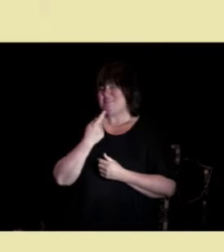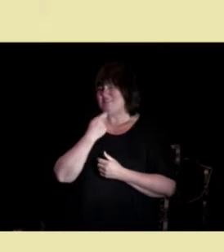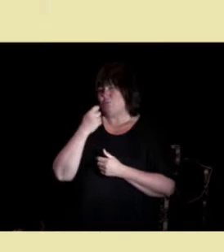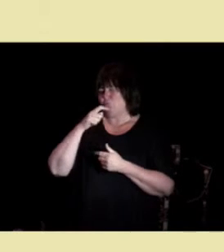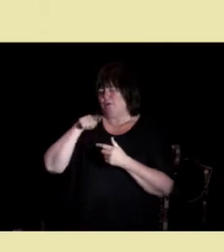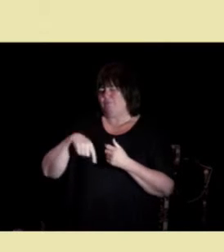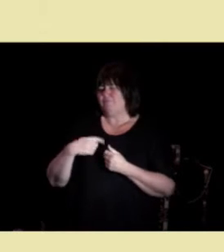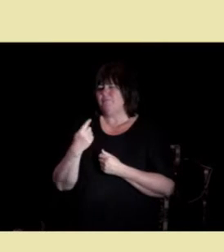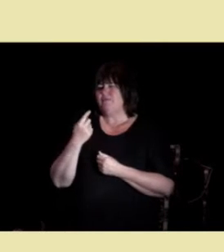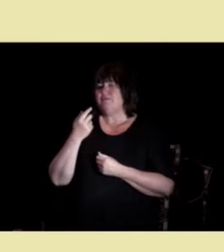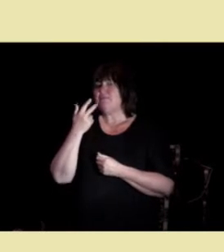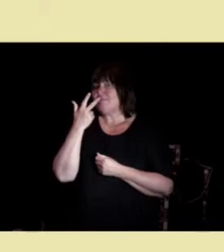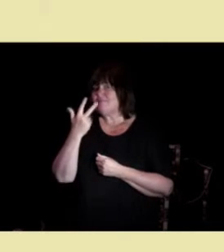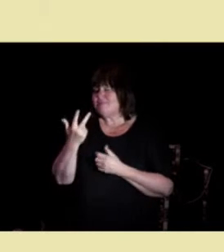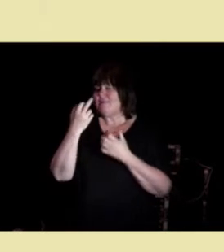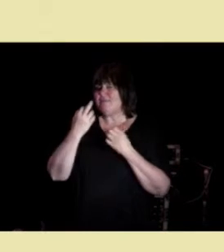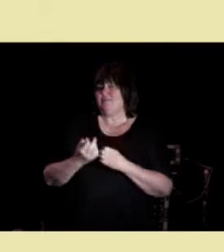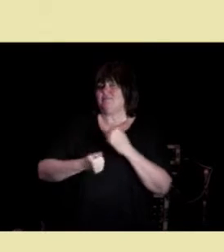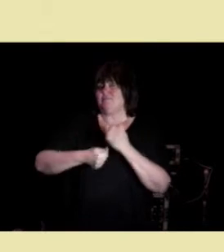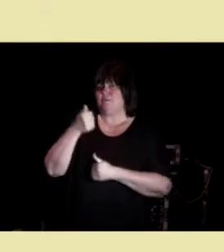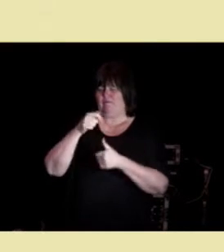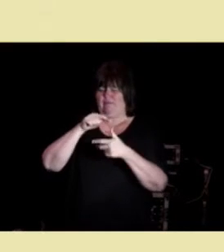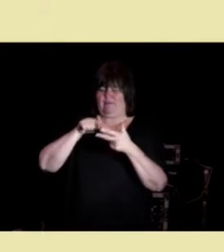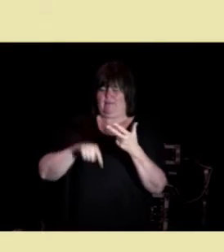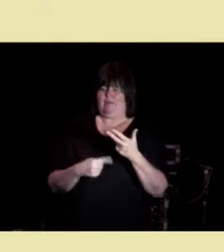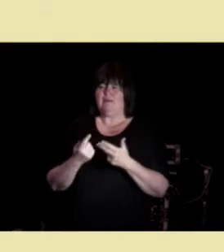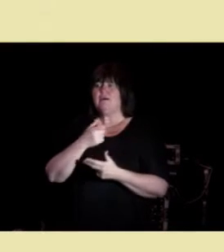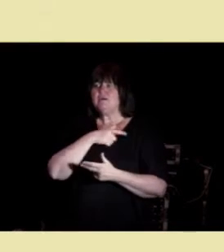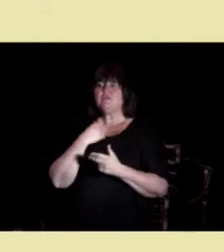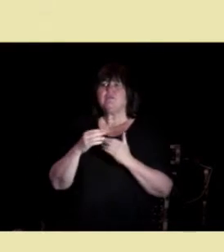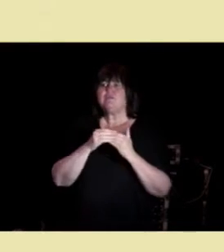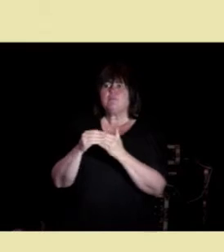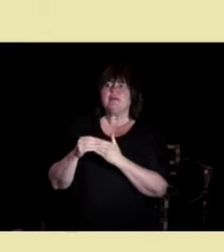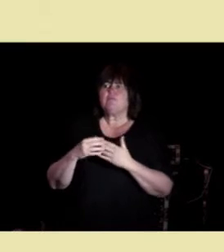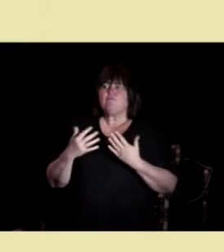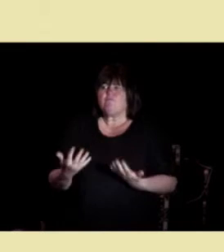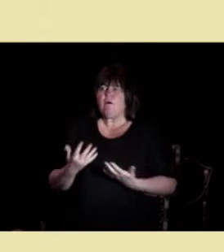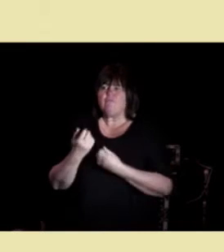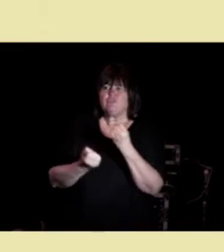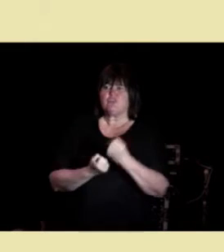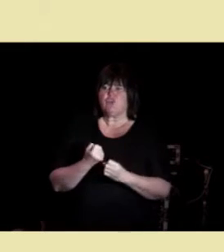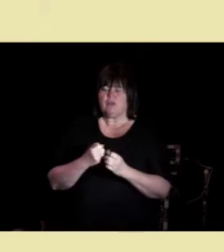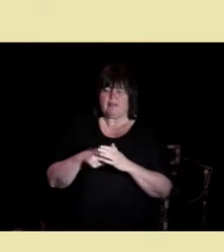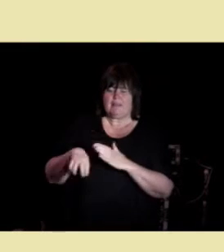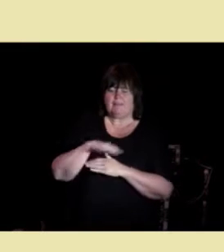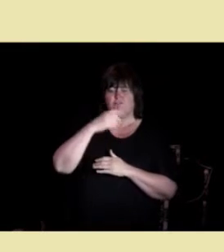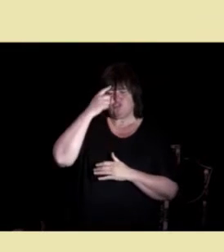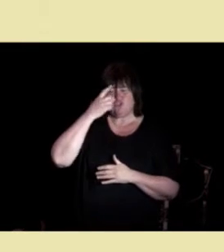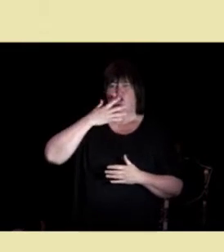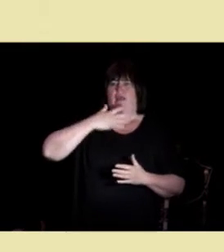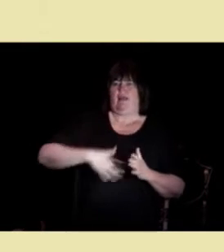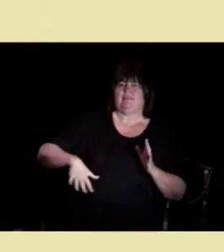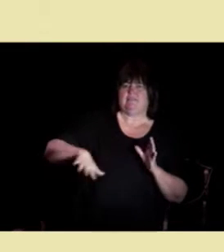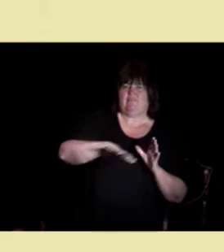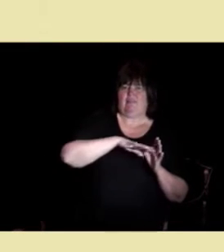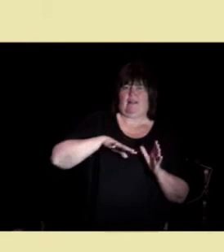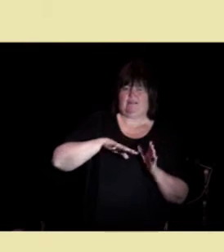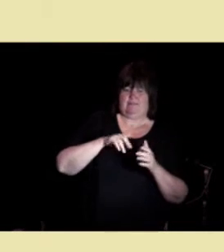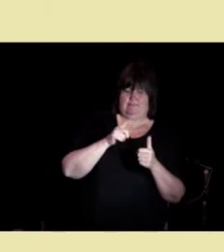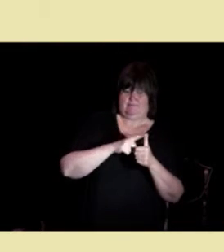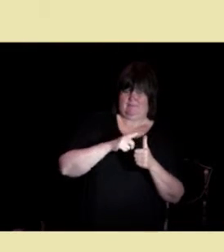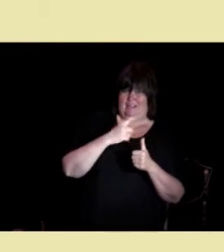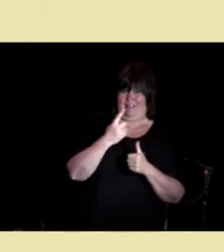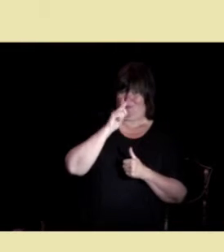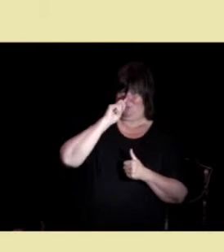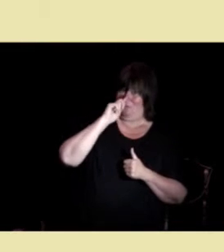ting som er viktige for at vi skal komme frem til hva vi skal gjøre innenfor psykisk helsefeltet. Det ene er, nummer